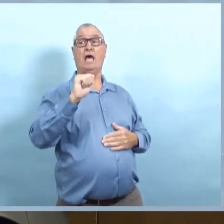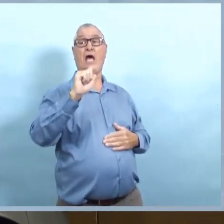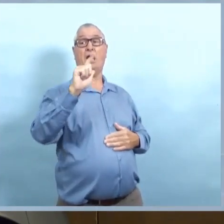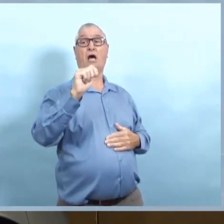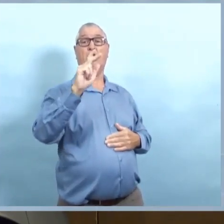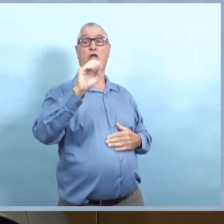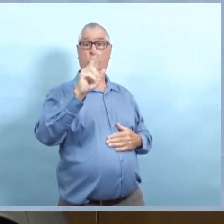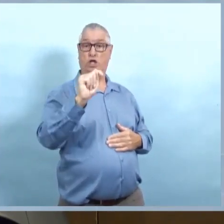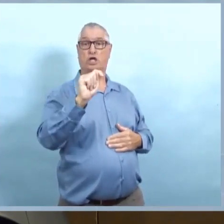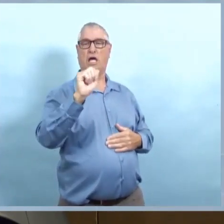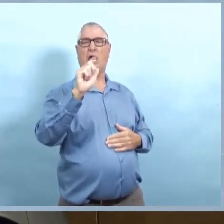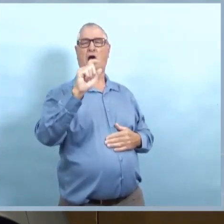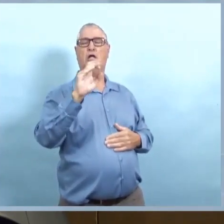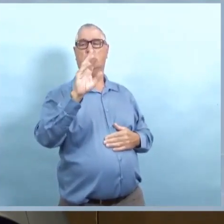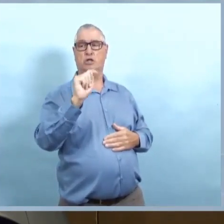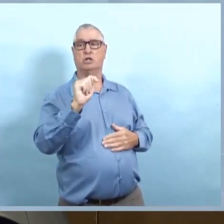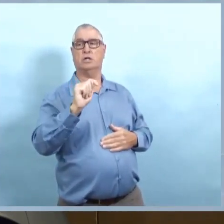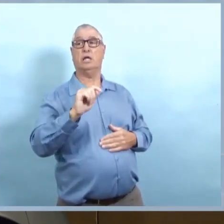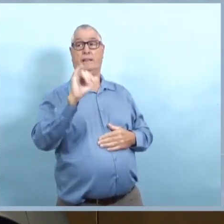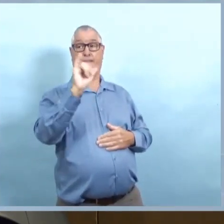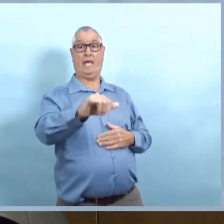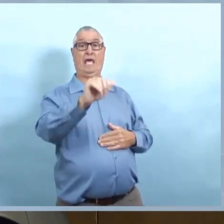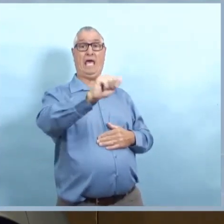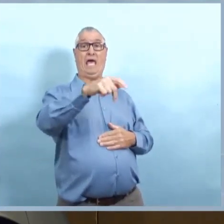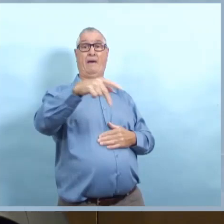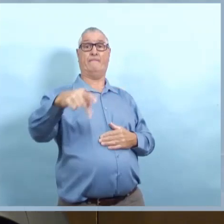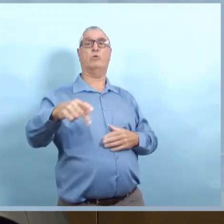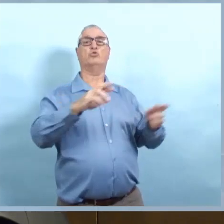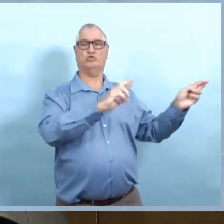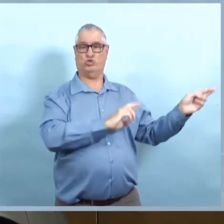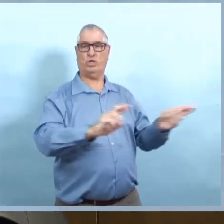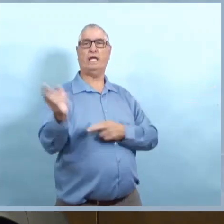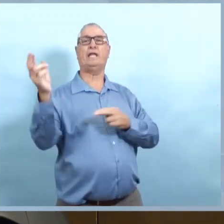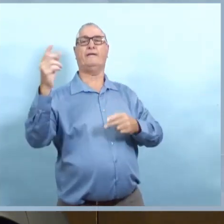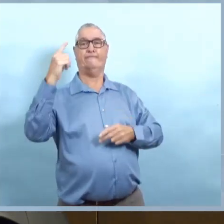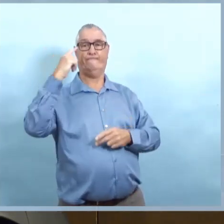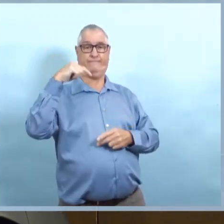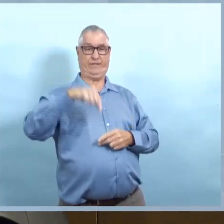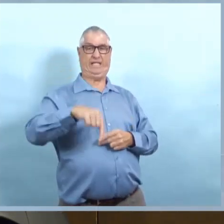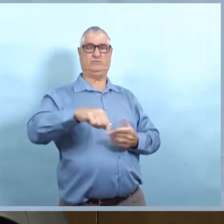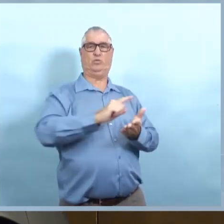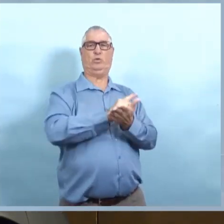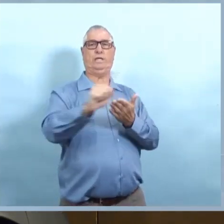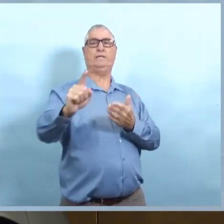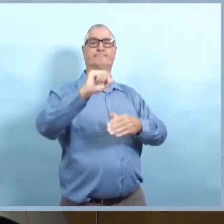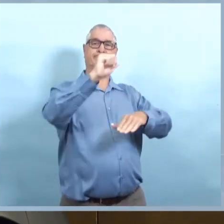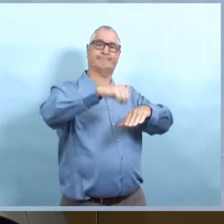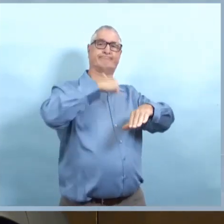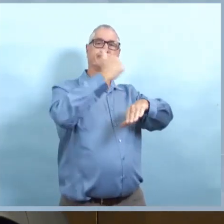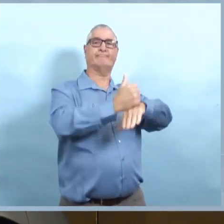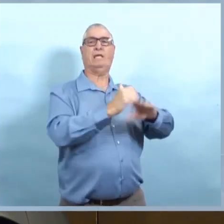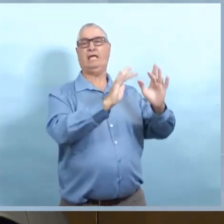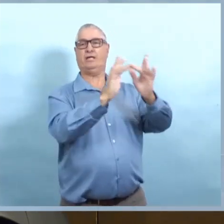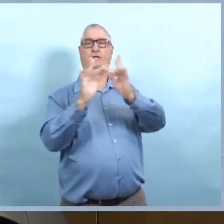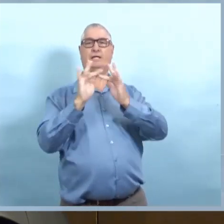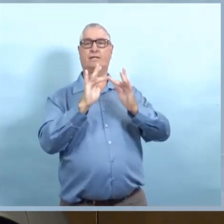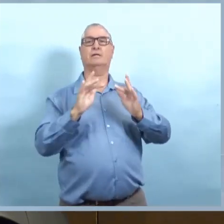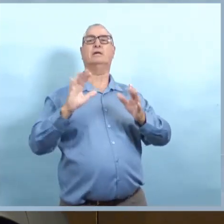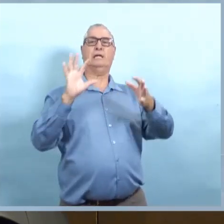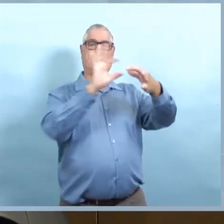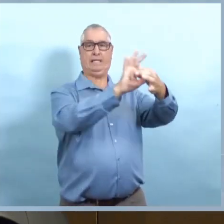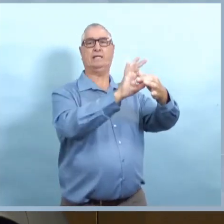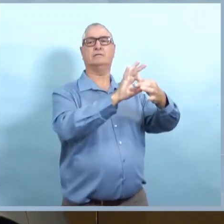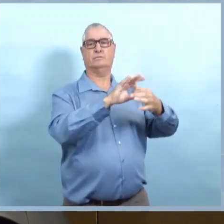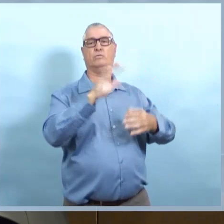d'utiliser l'application? Alors, je peux répondre à ça. L'application de COVID-19 est bien sûr